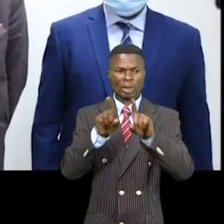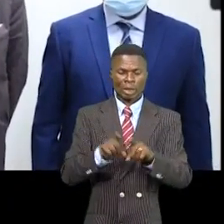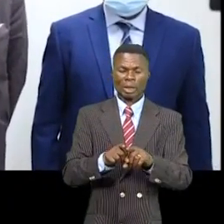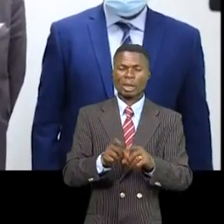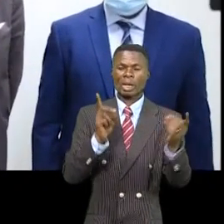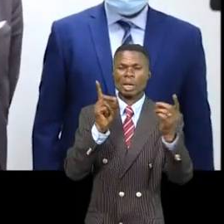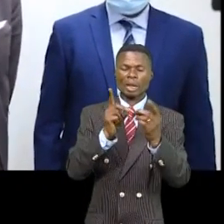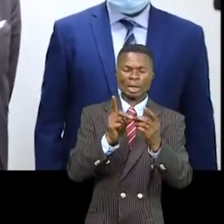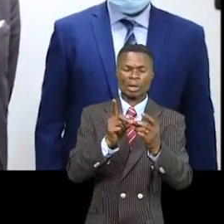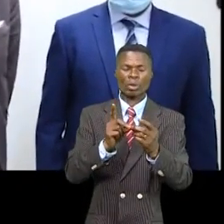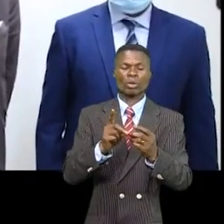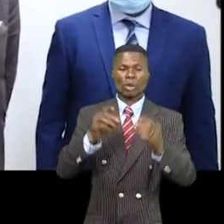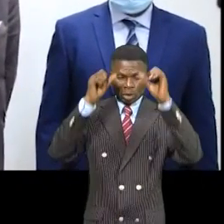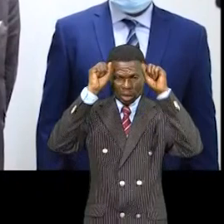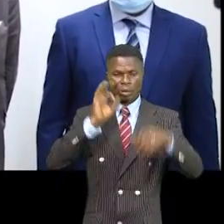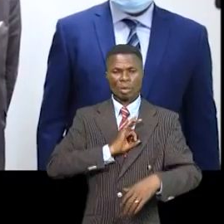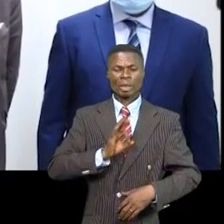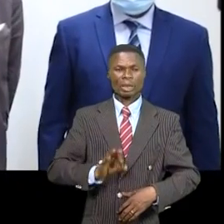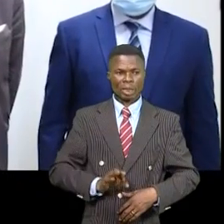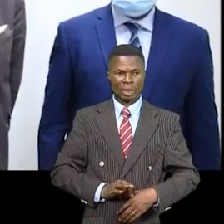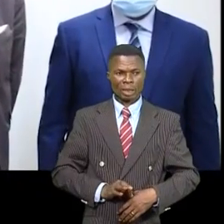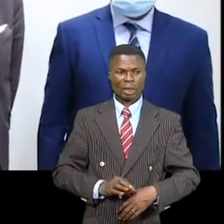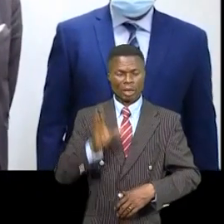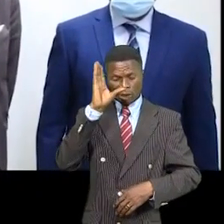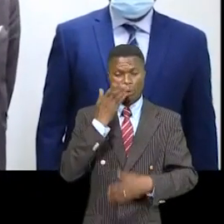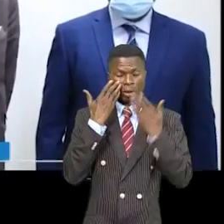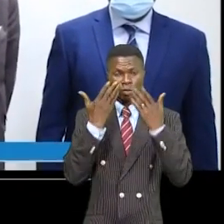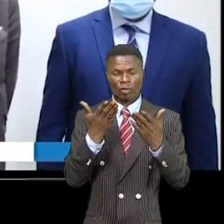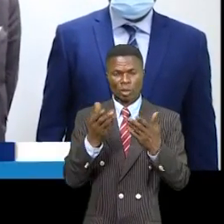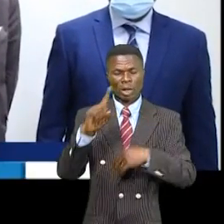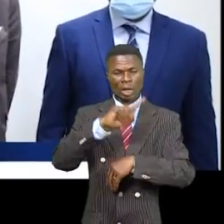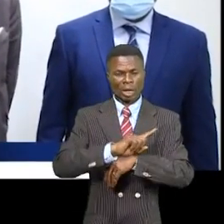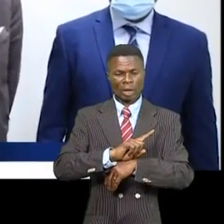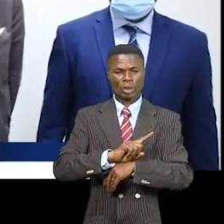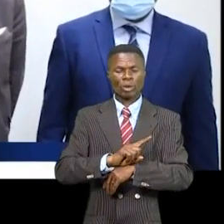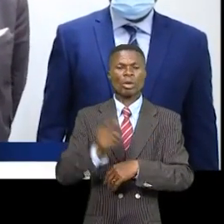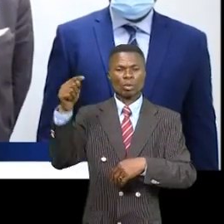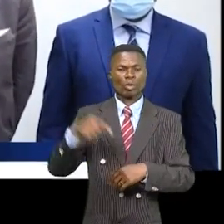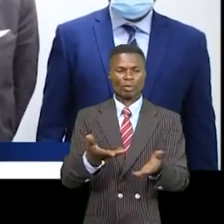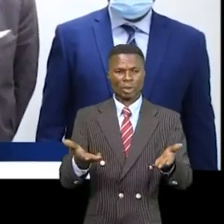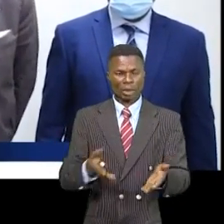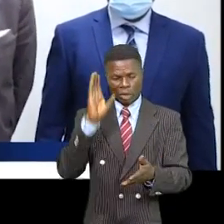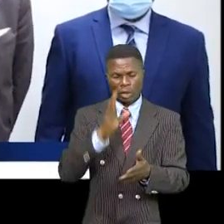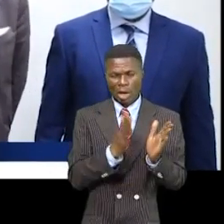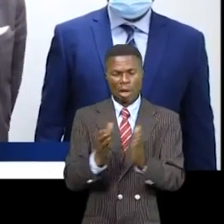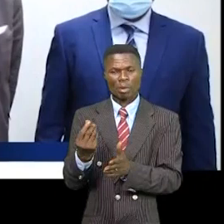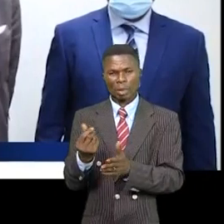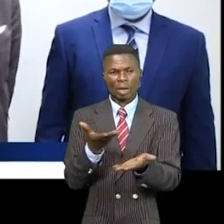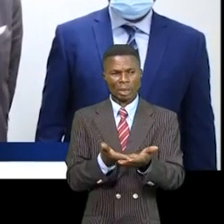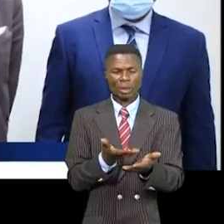l'état je pense donc je crois qu'on a eu des bons échanges de fond sur cette question